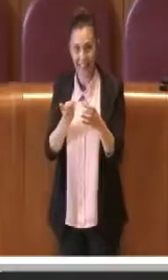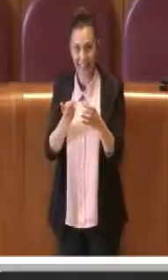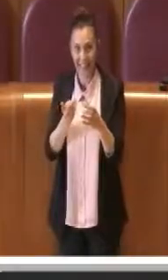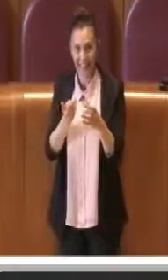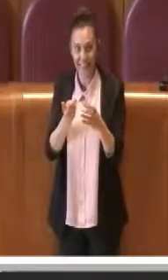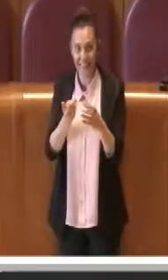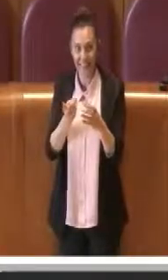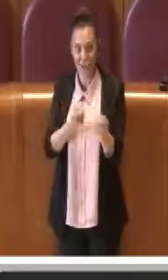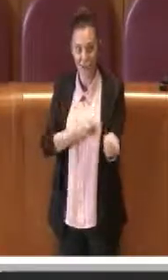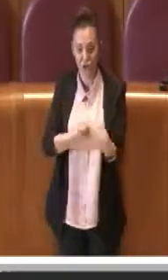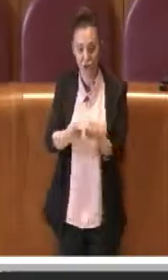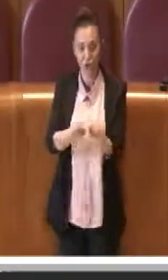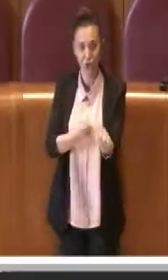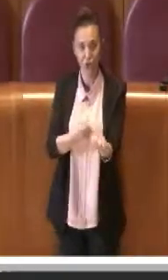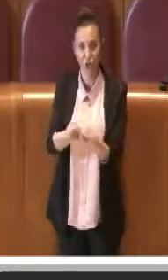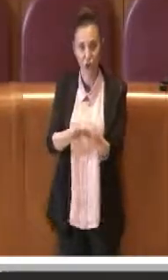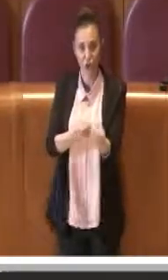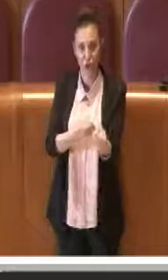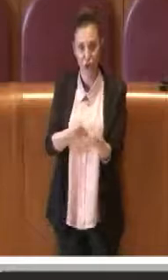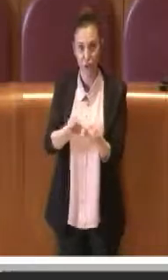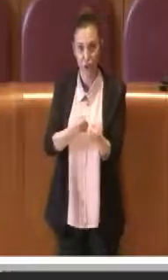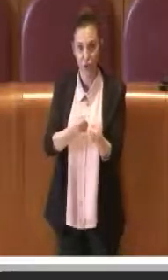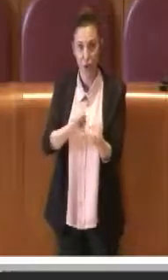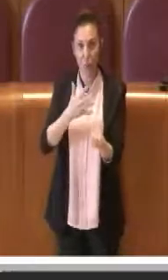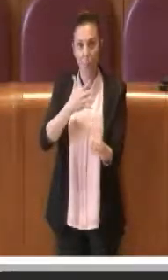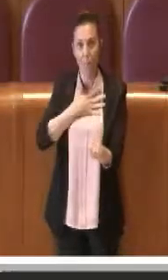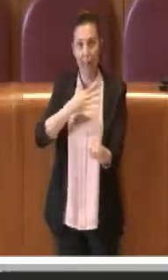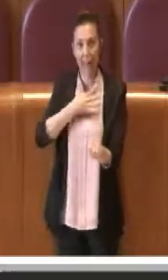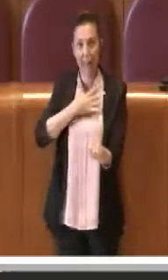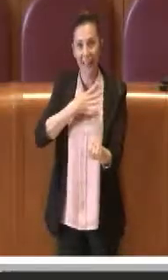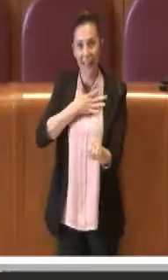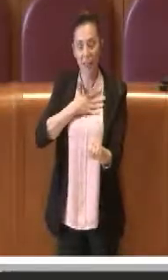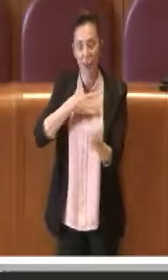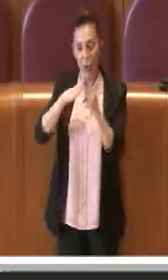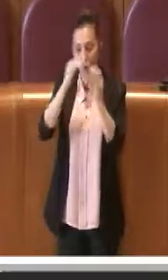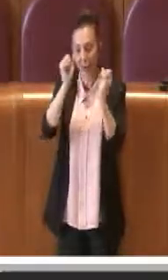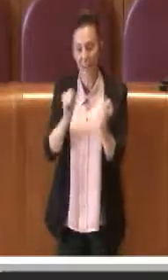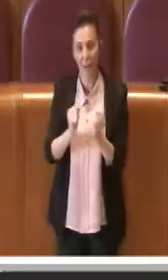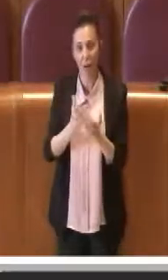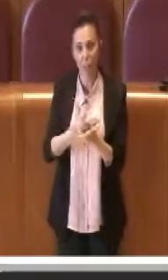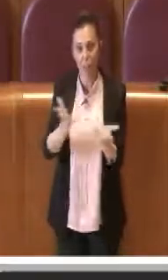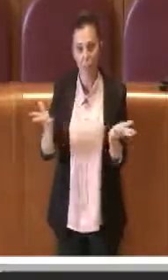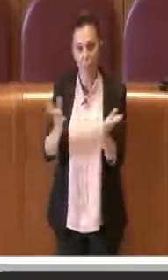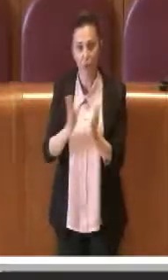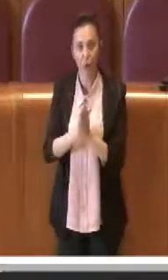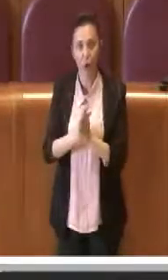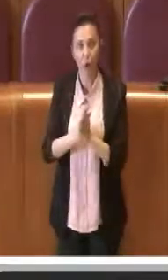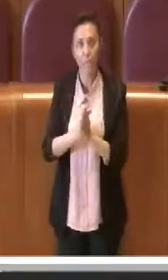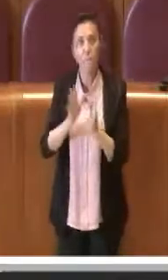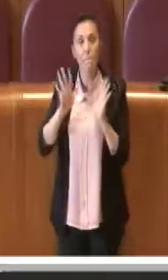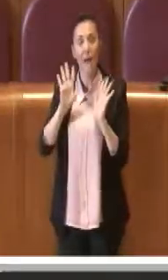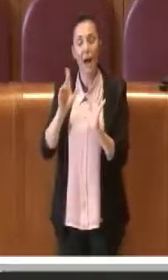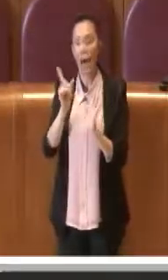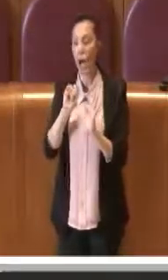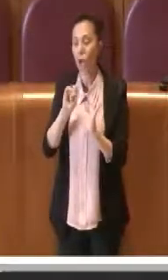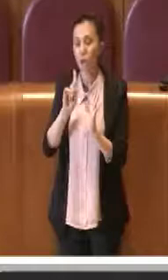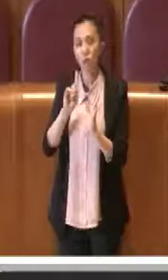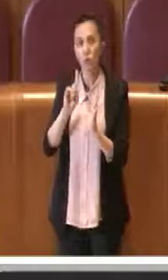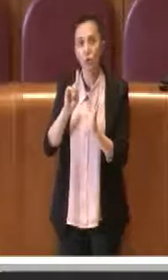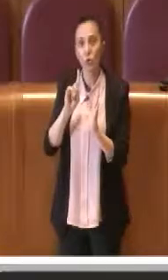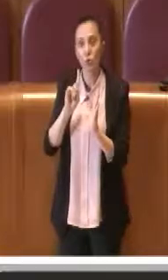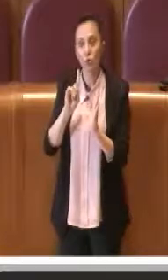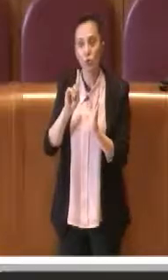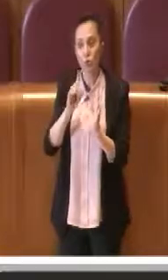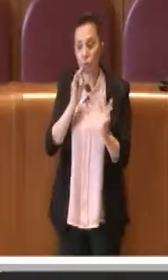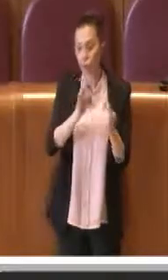appunto gestiscono gestiscono il patrimonio e ritenziario pubblico ma non attribuisce espressamente agli